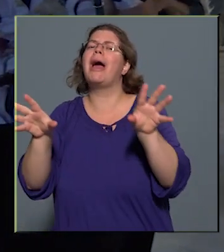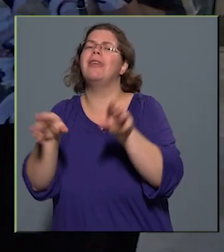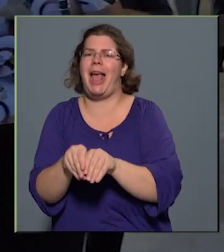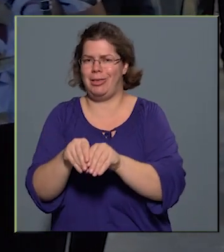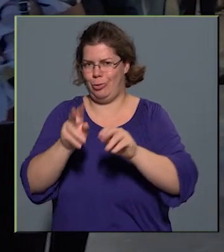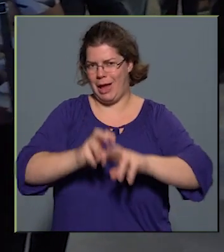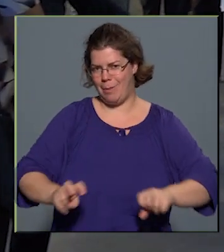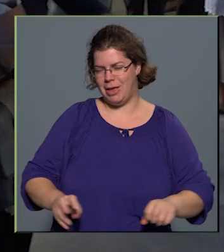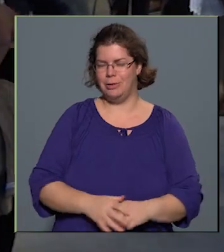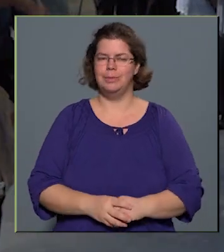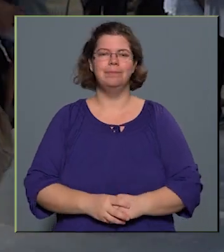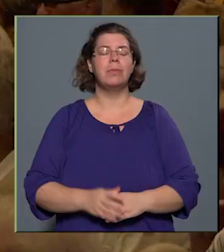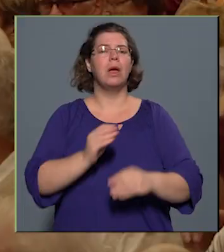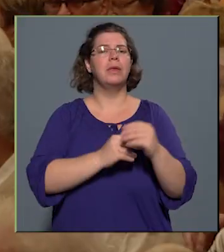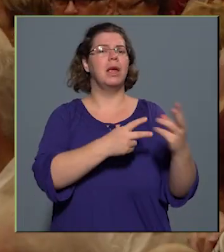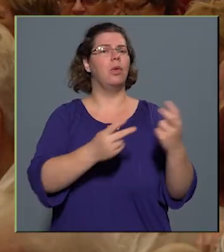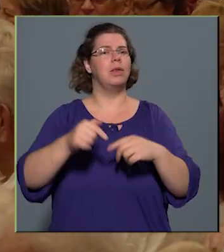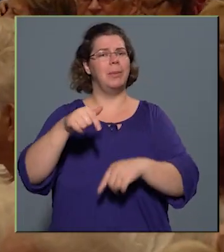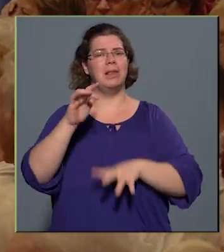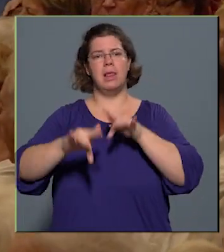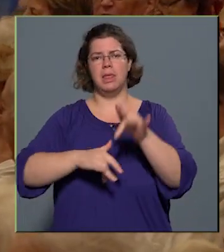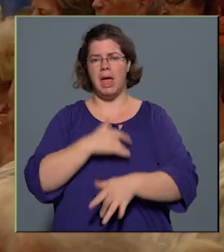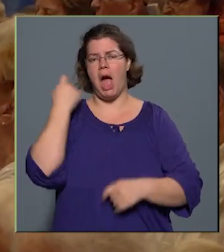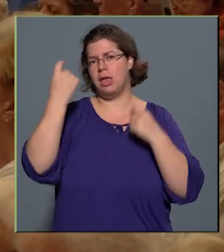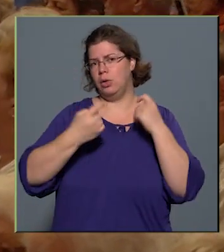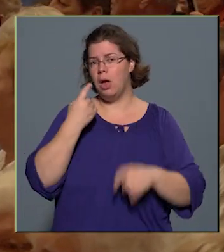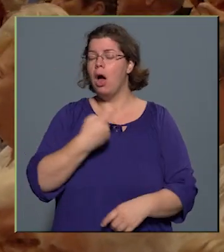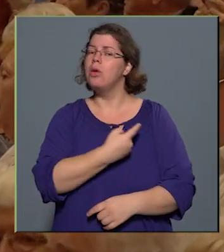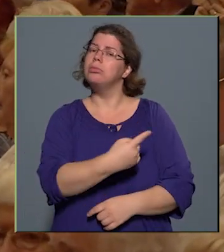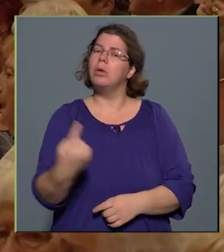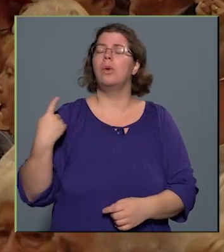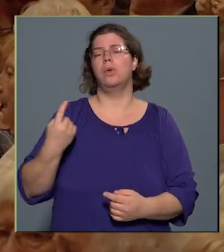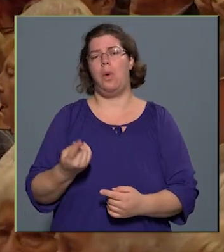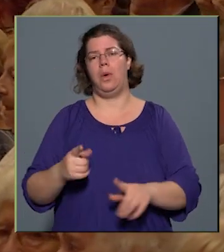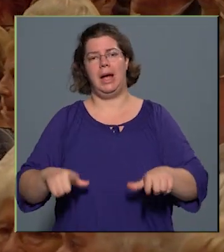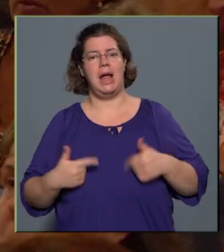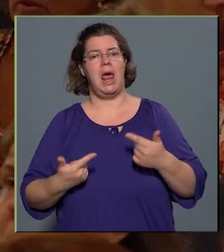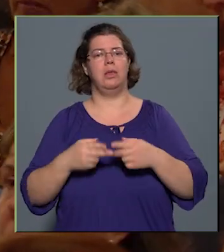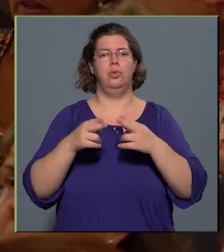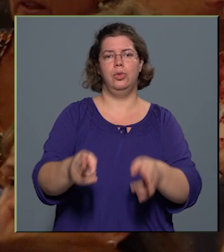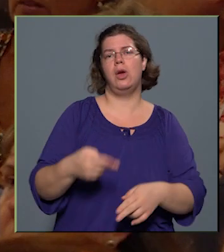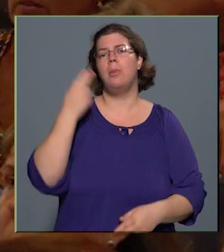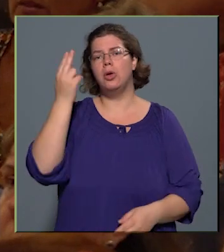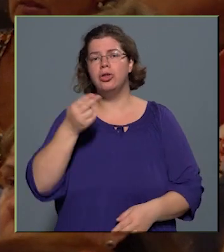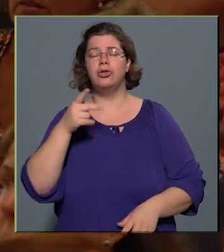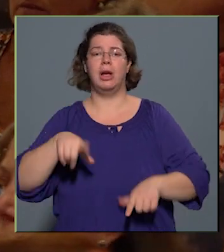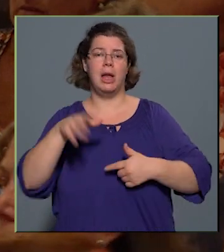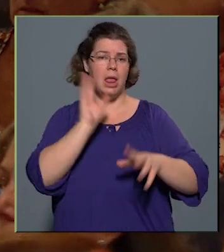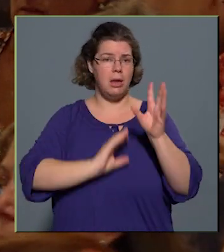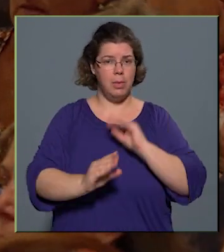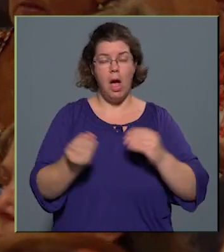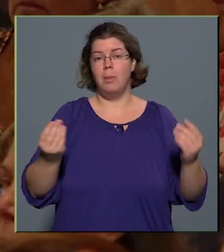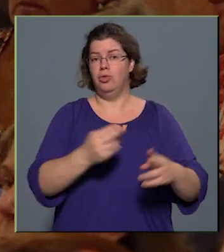mindössze azért hoztam ezt a pár gondolatot, hogy igen, az önök életútja, élettapasztalata, bölcsessége, amilyet átsegített minket az elmúlt